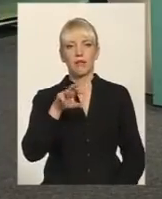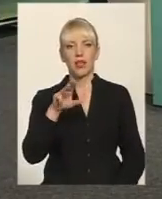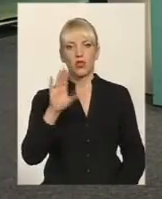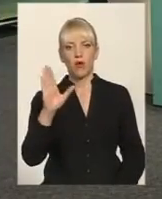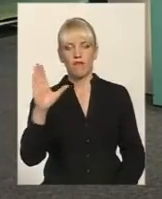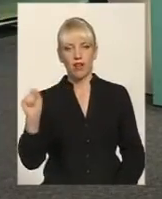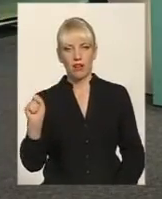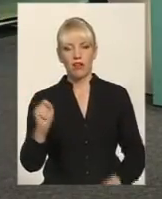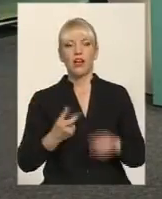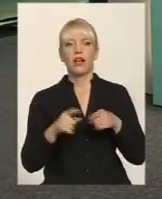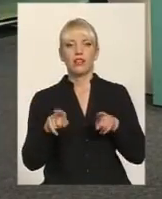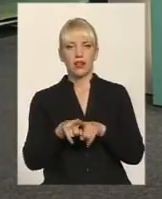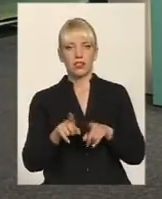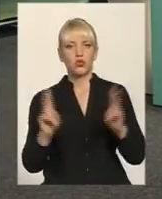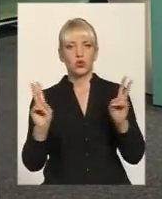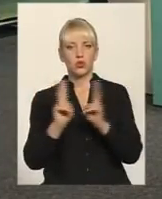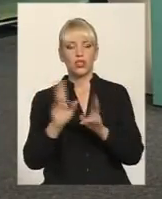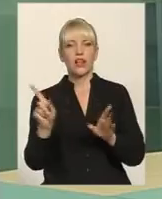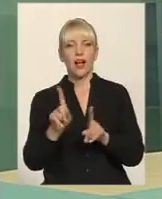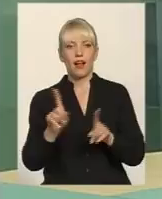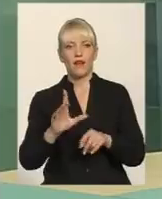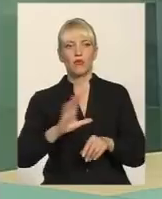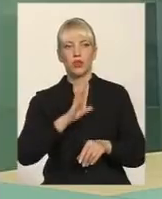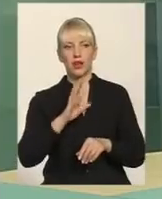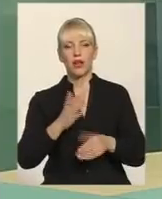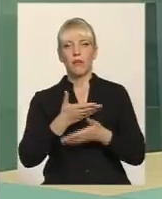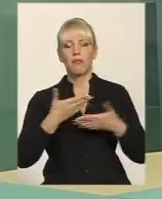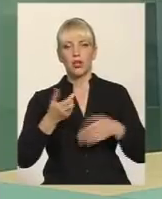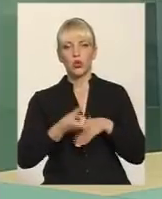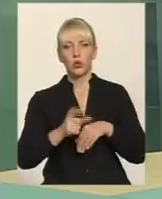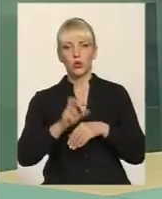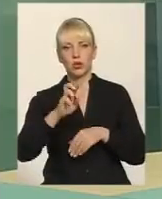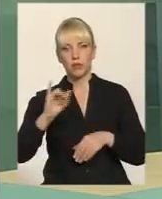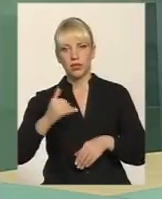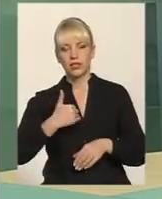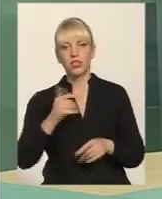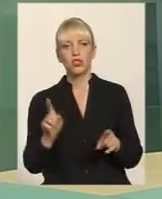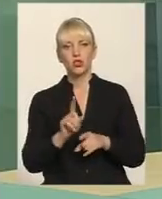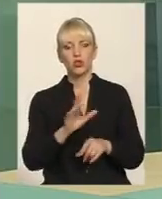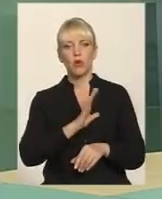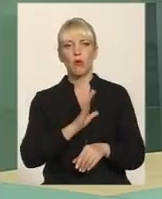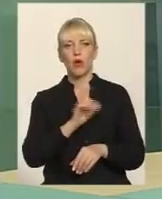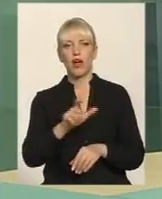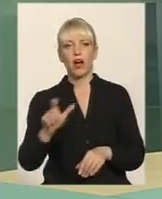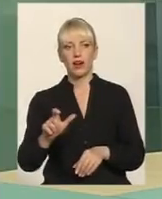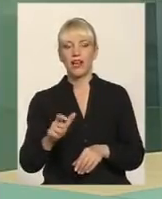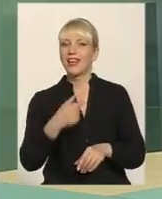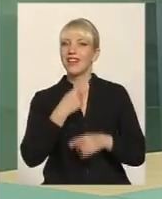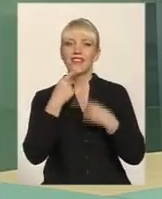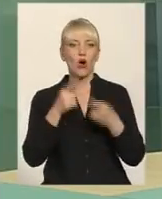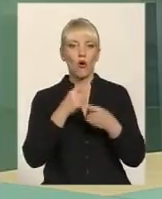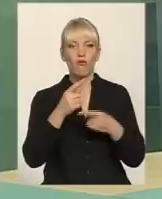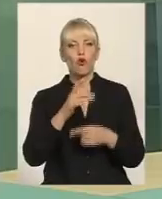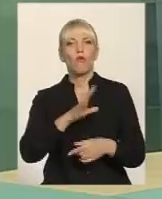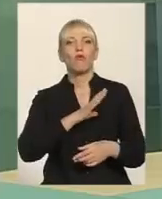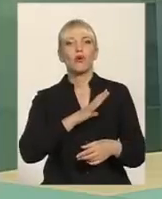та зустріч, яка відбулася, ми дуже хотіли би, щоб олігархи, олігархи, саме олігархи, я не говорю про заможних людей, де я говорю